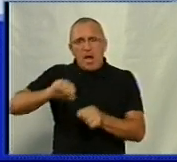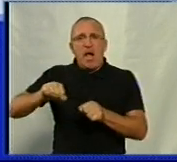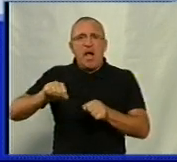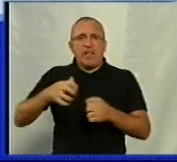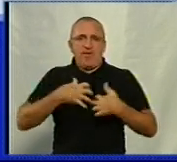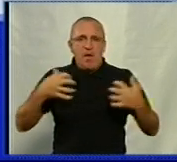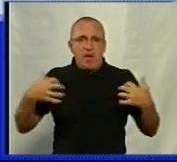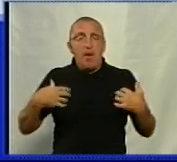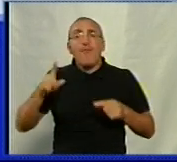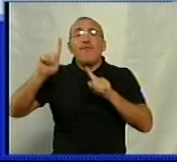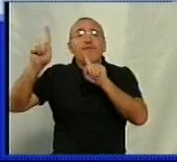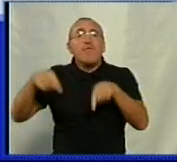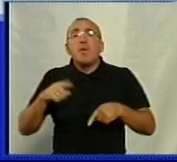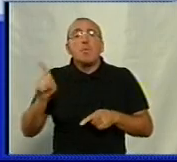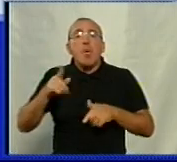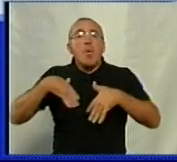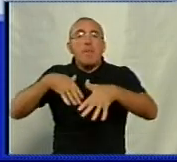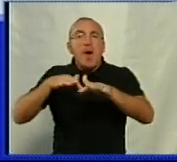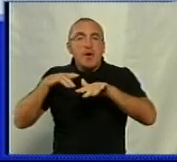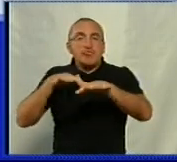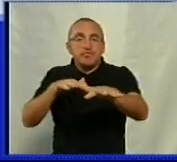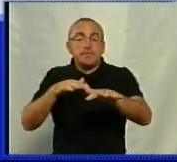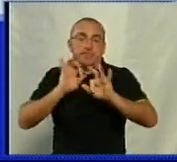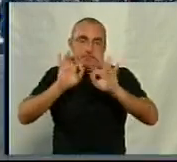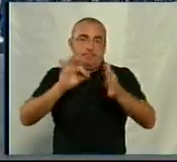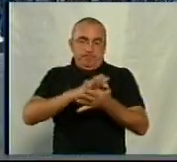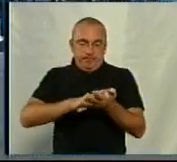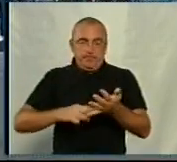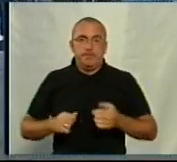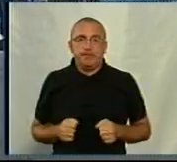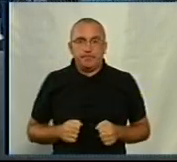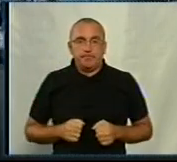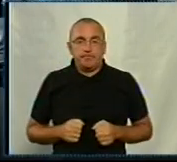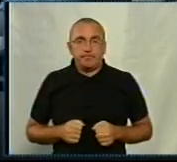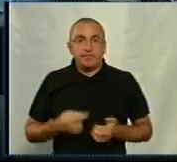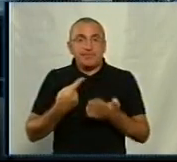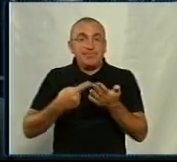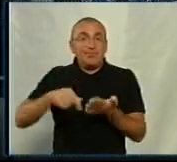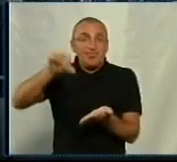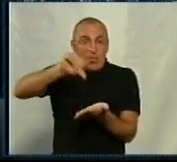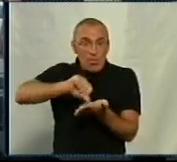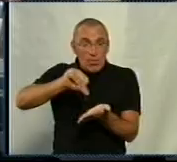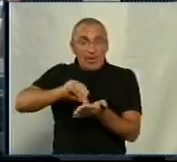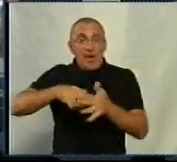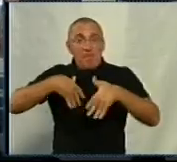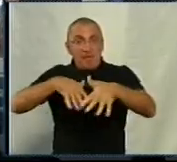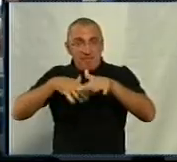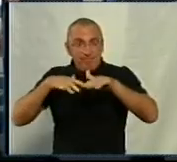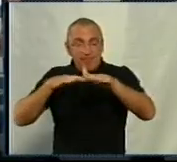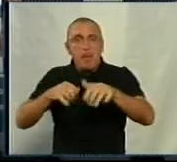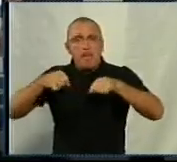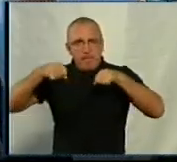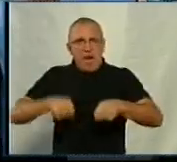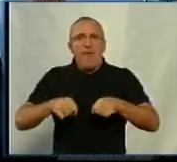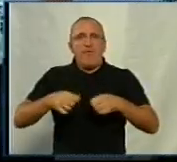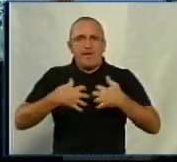вимоги були в учасників маршу, розповість Ольга Склярук. Це учасники акцій збираються на марш за права тварин.